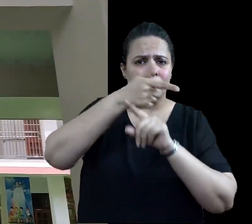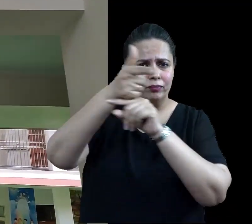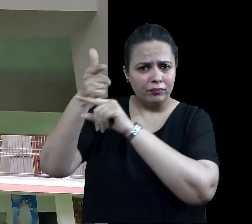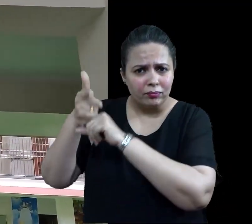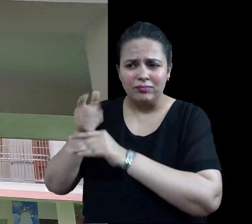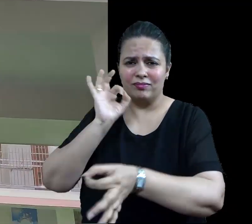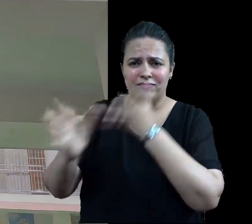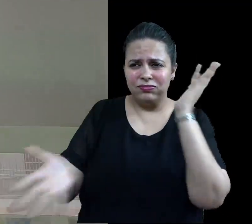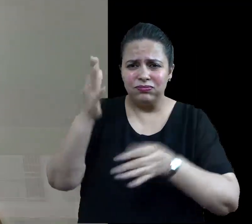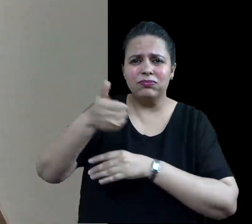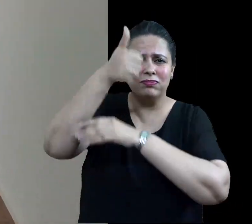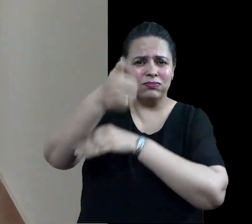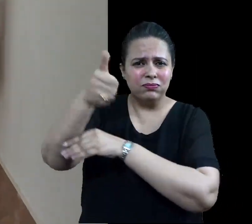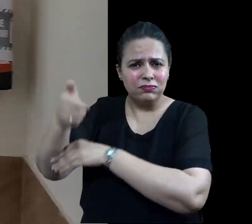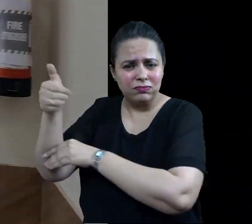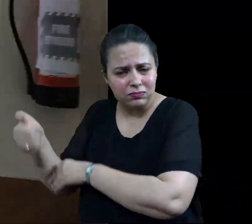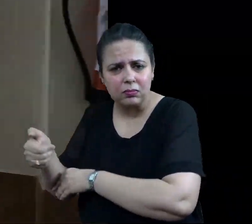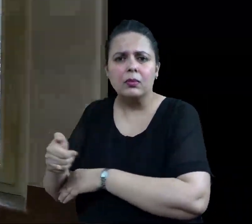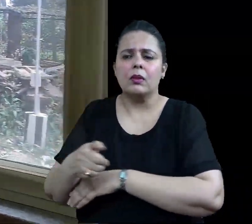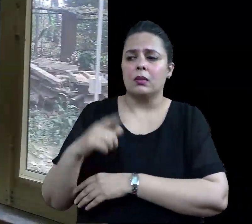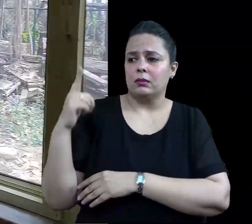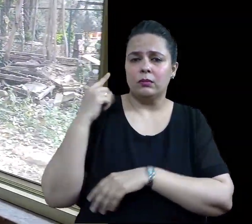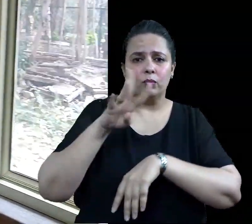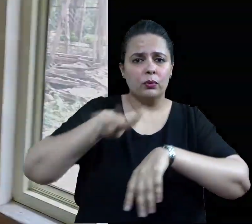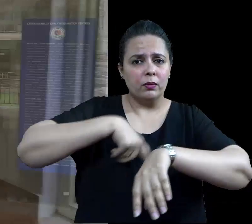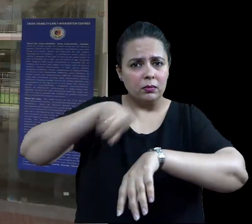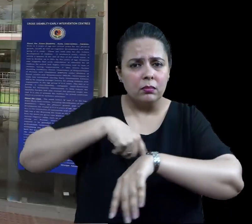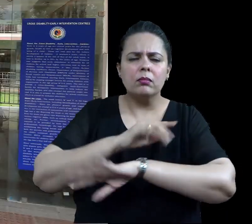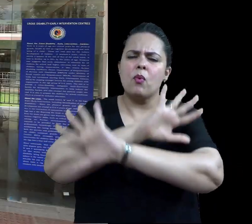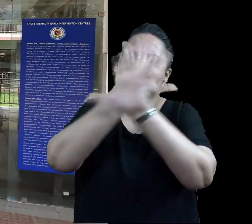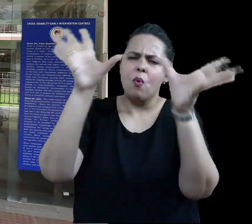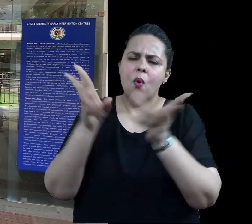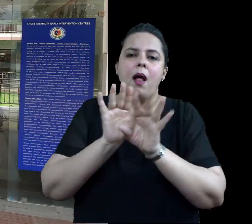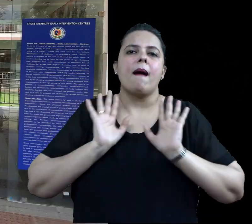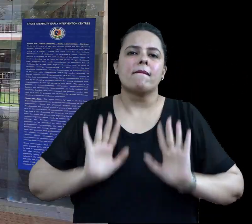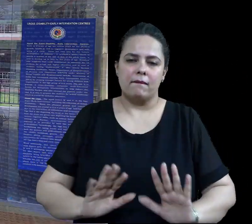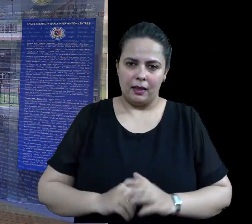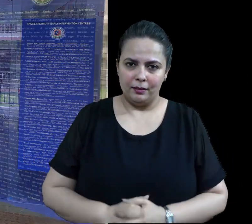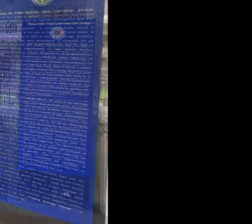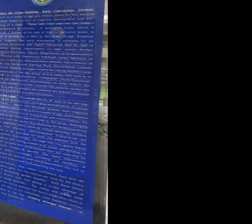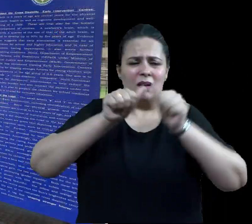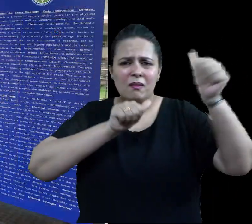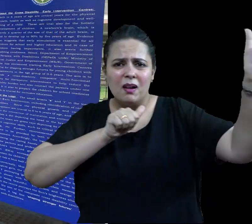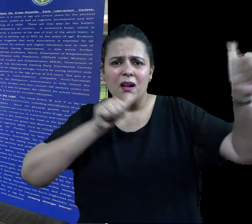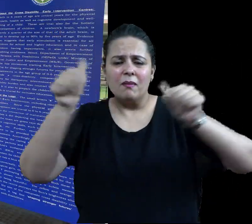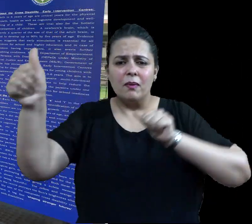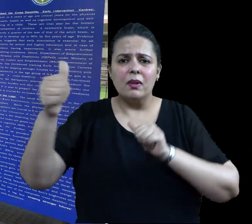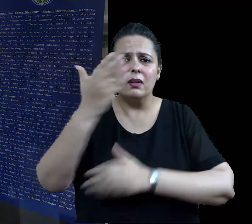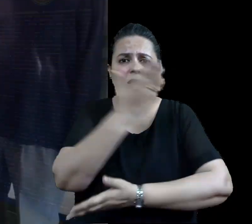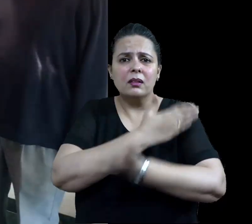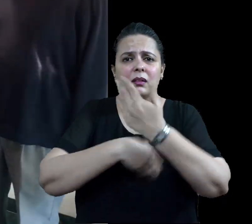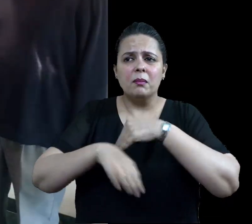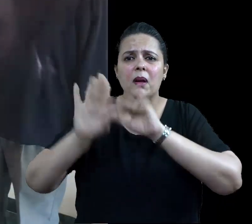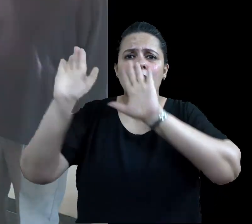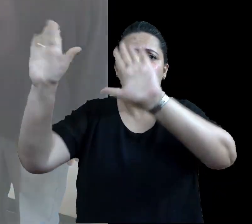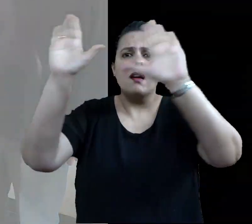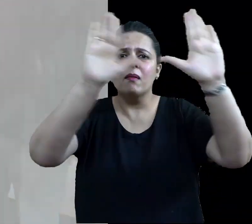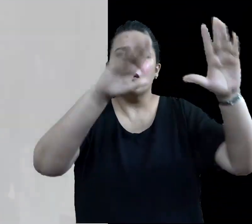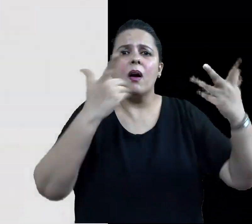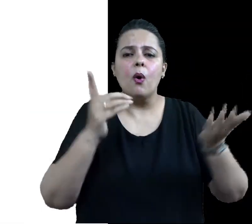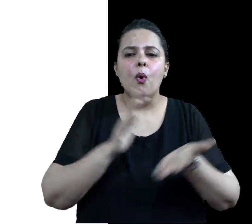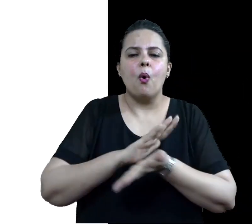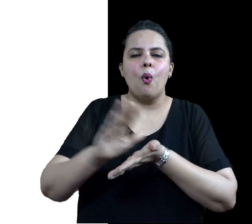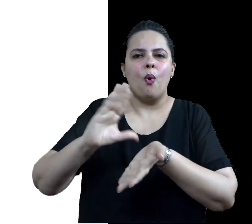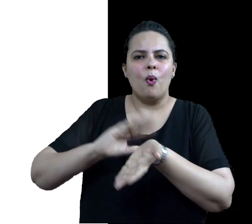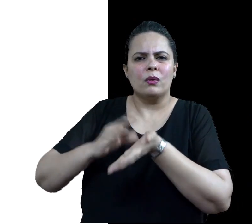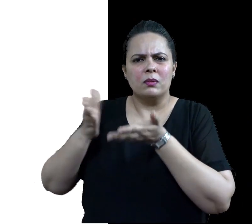CCTV कैमरा, अगनी शमन यंत्र, 24 घंटे सुरक्षा कर्मी जैसी उच्चतम सुरक्षा व्यवस्था से लेस है। अधिक से अधिक